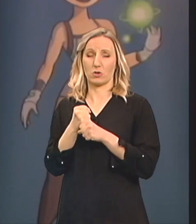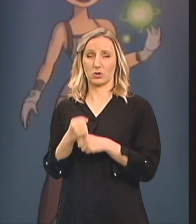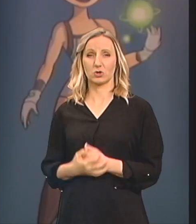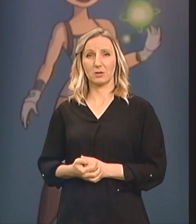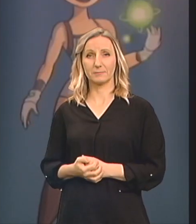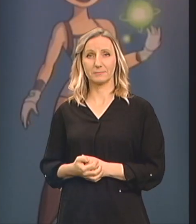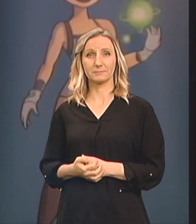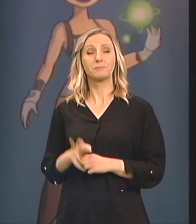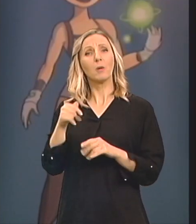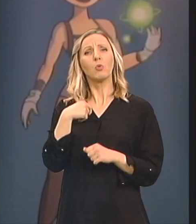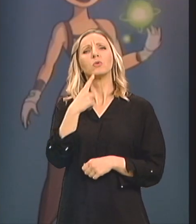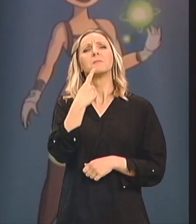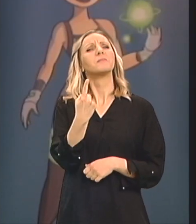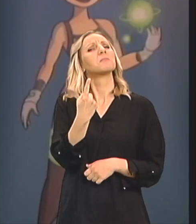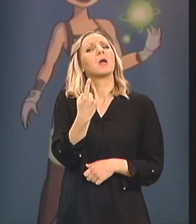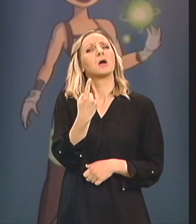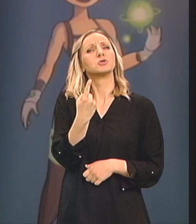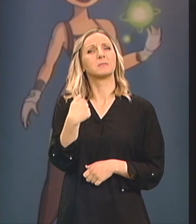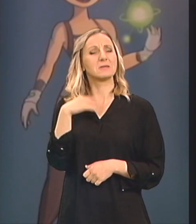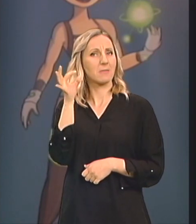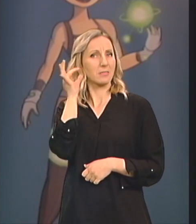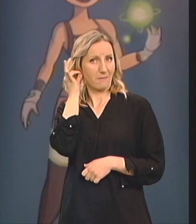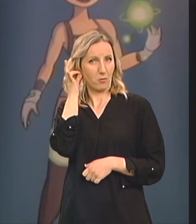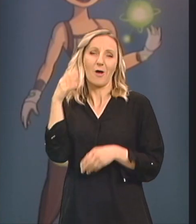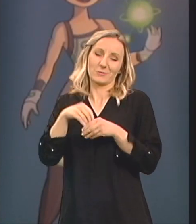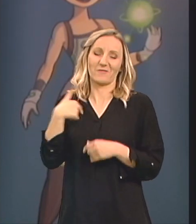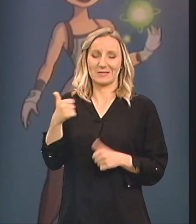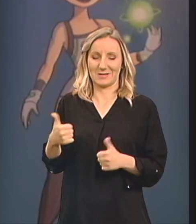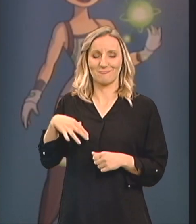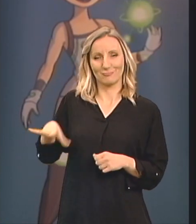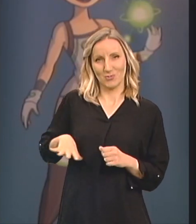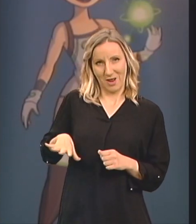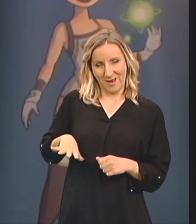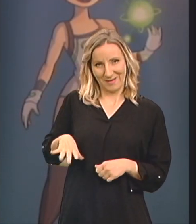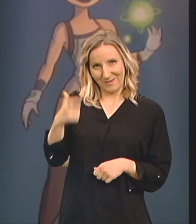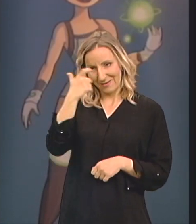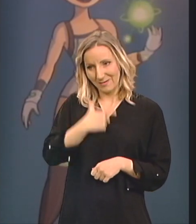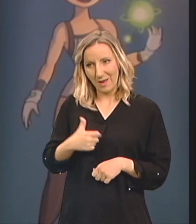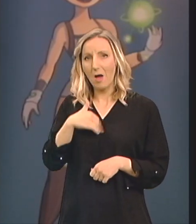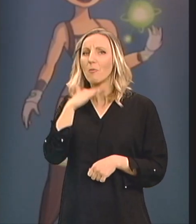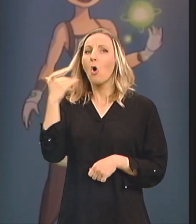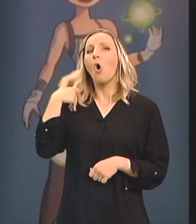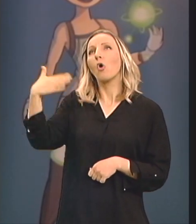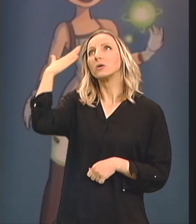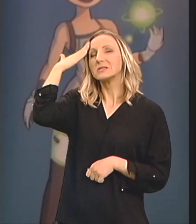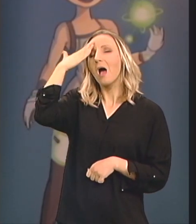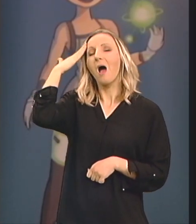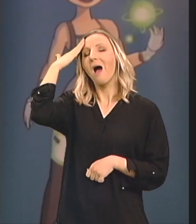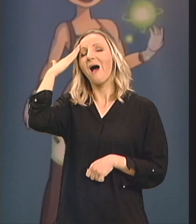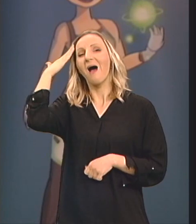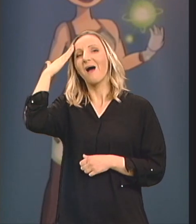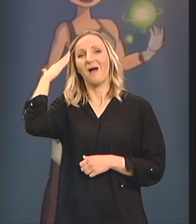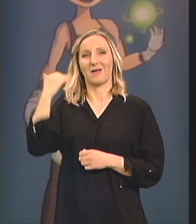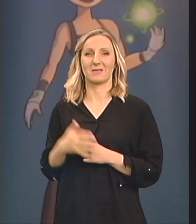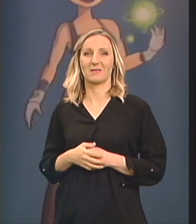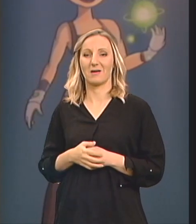reći da sam djevojka, odnosno žena Koja puno sanja Koja